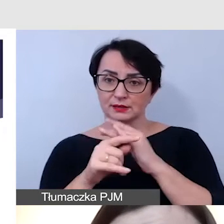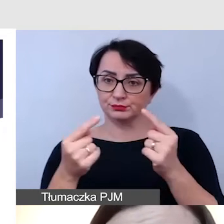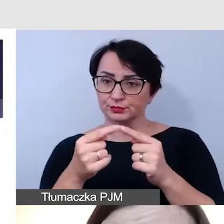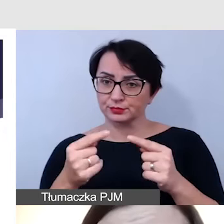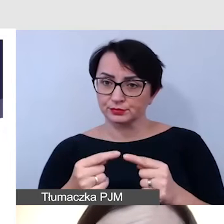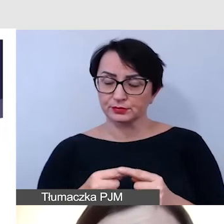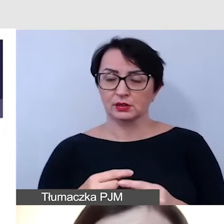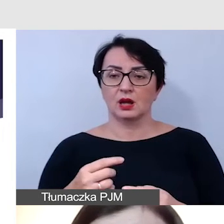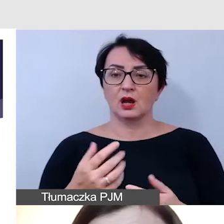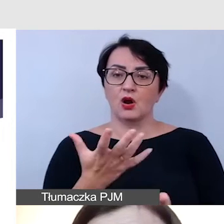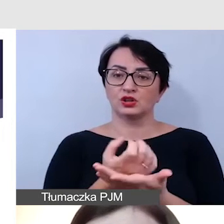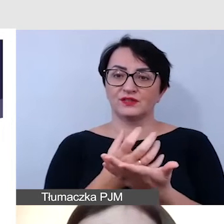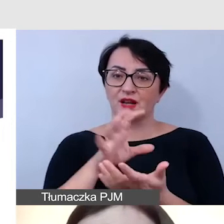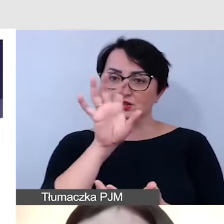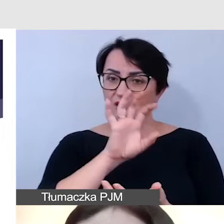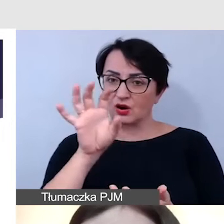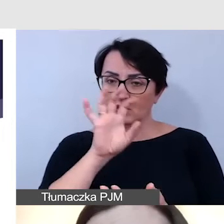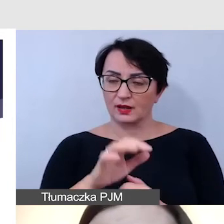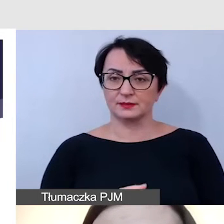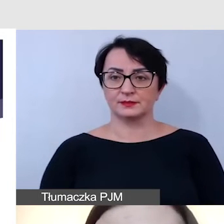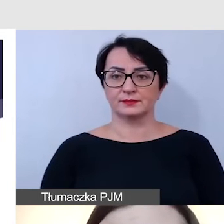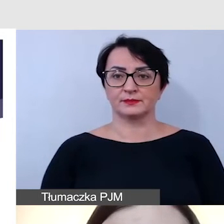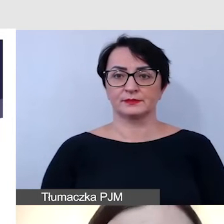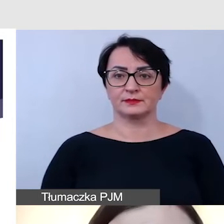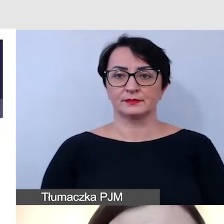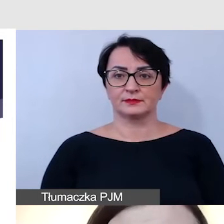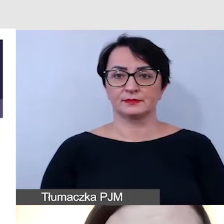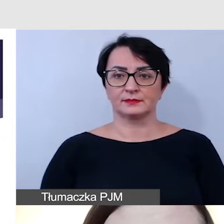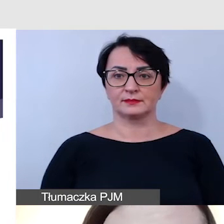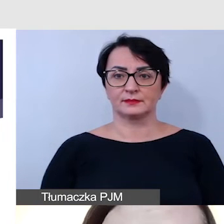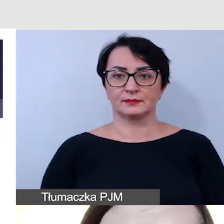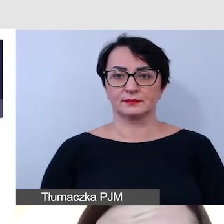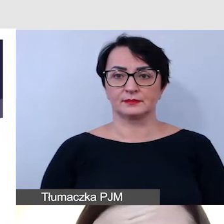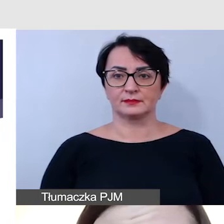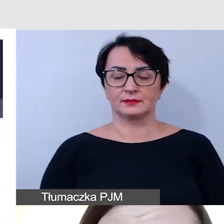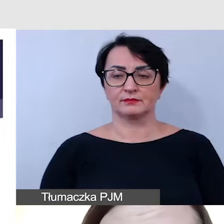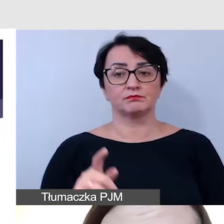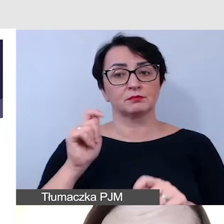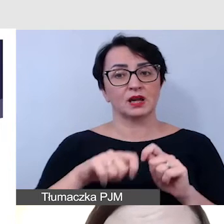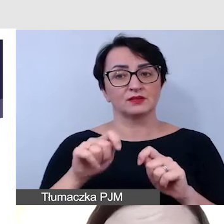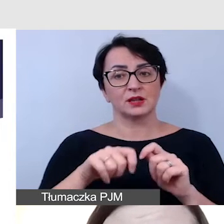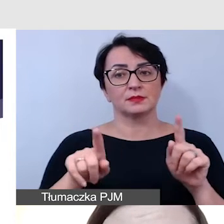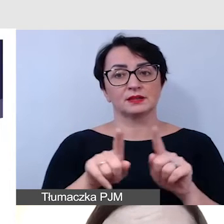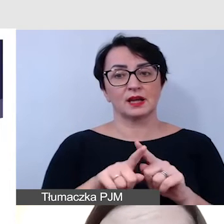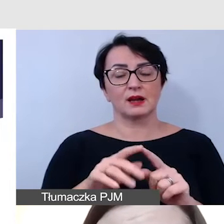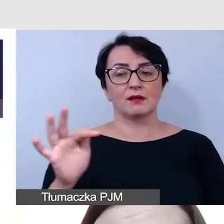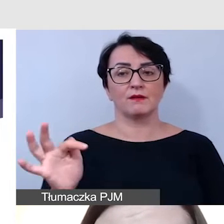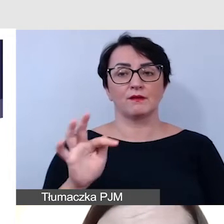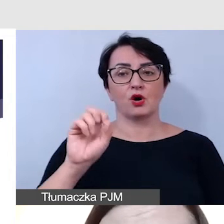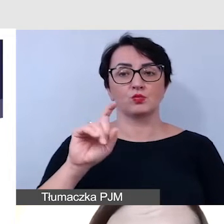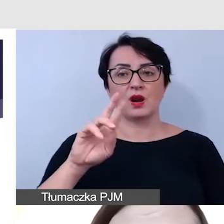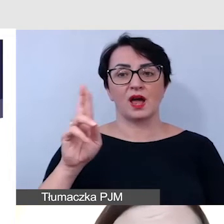odtwarzacz, w którym puszczamy retransmisję, sprawdzamy formularz